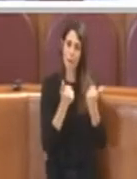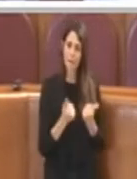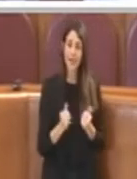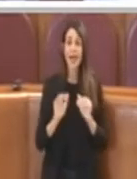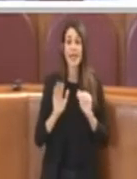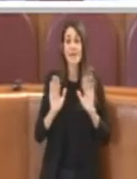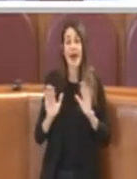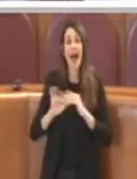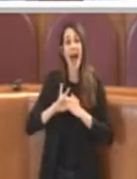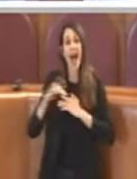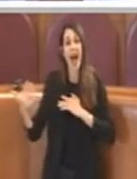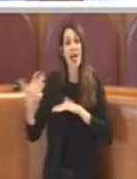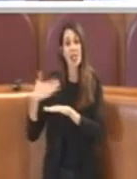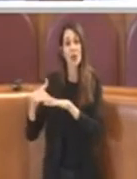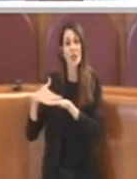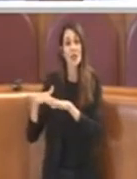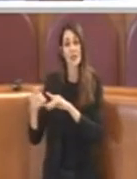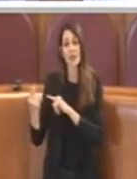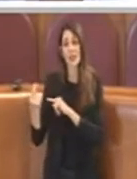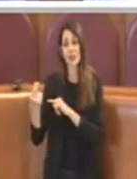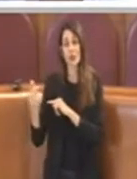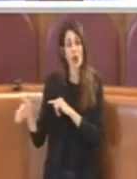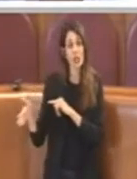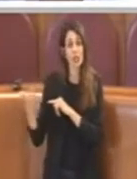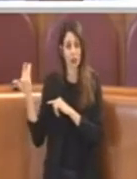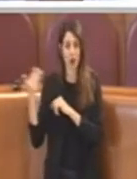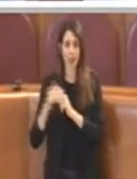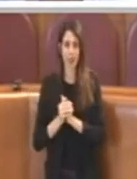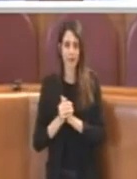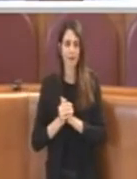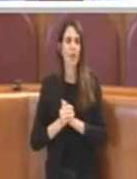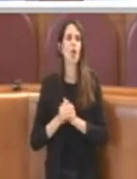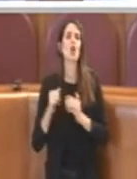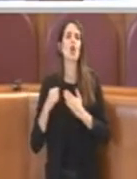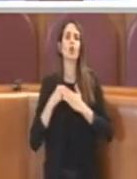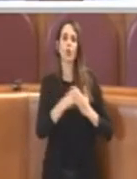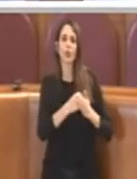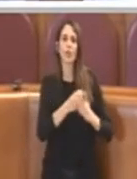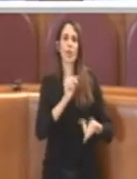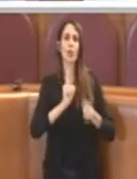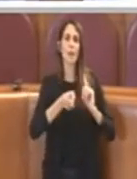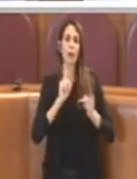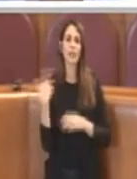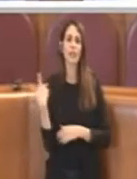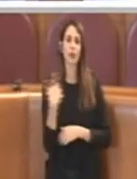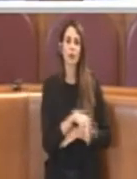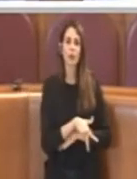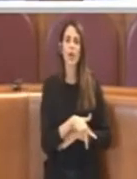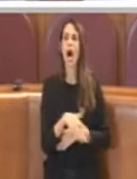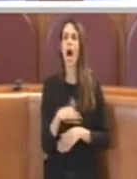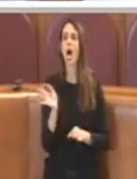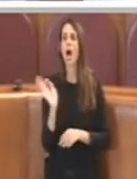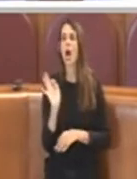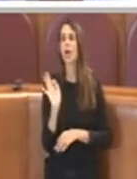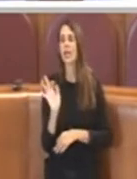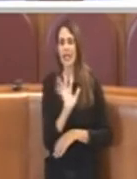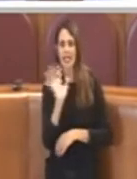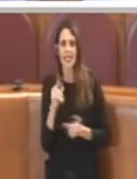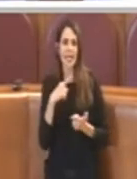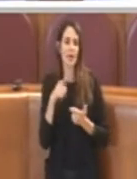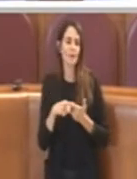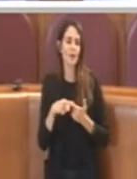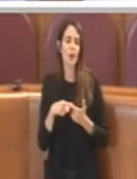servizio, sostegno politiche sociali, riasfaltiamo meno strade, acquistiamo meno